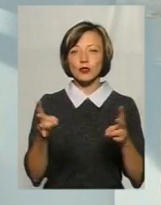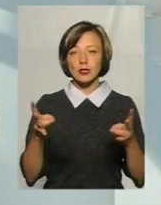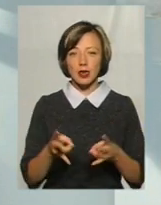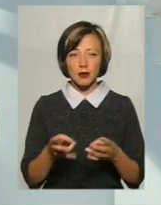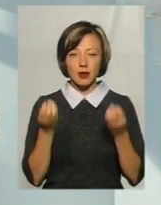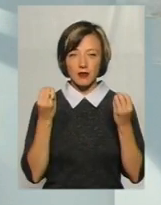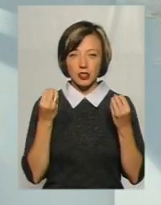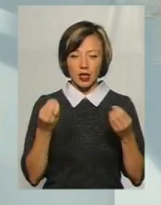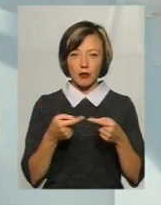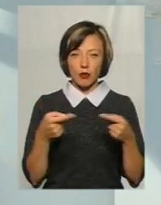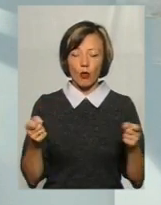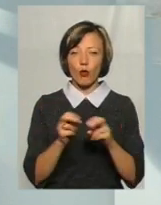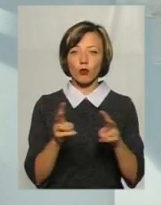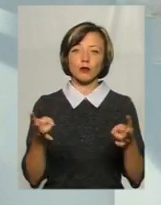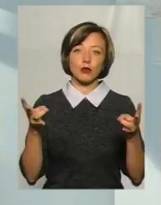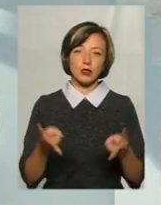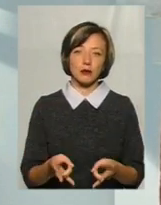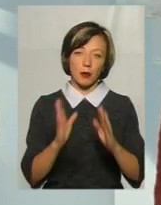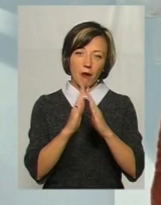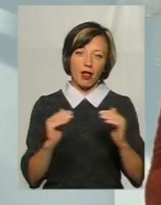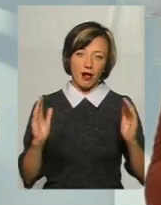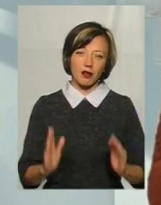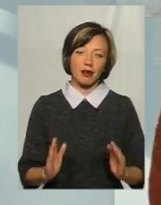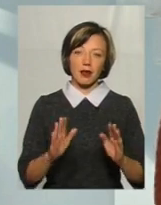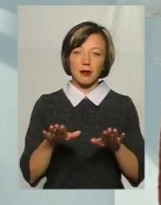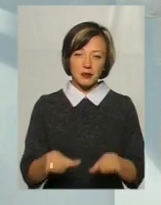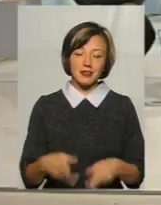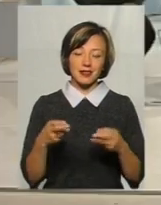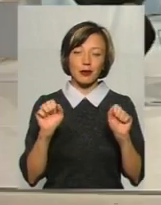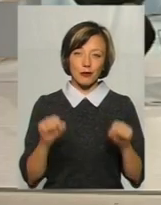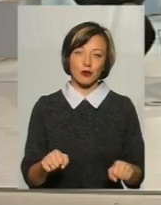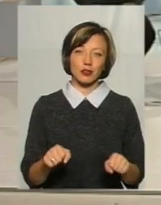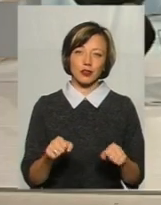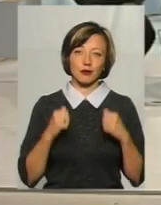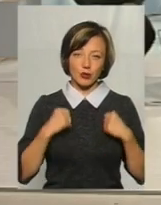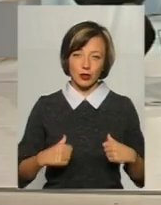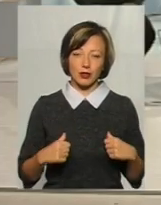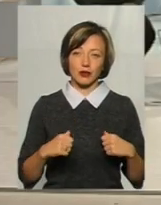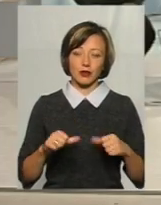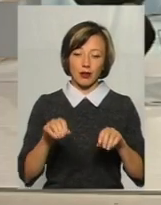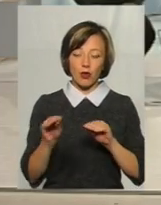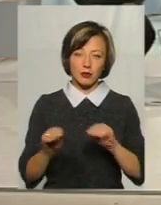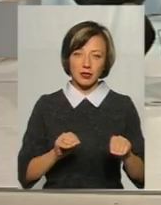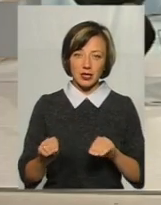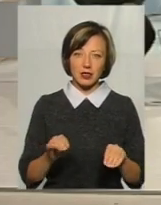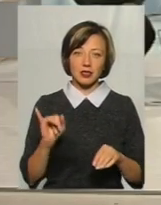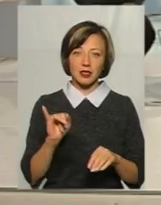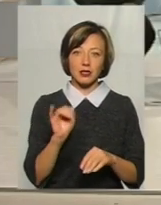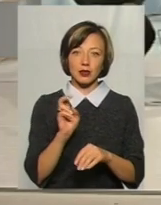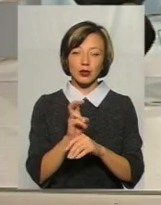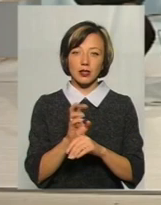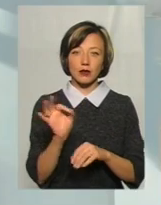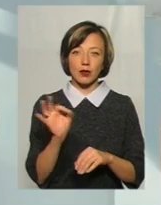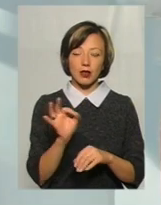фешенебельний готель, комусь потрібна палатка і місце, де можна буде безперечно розміститися і, наприклад, сходити в той ж